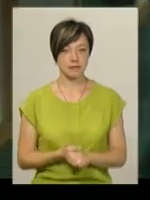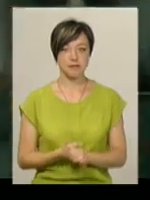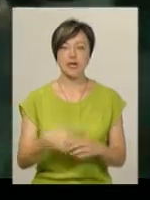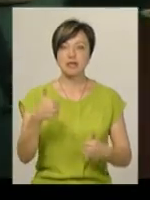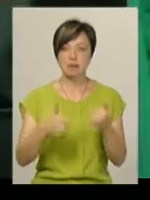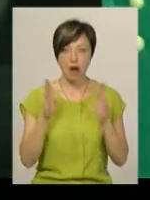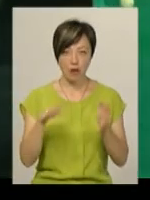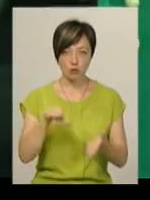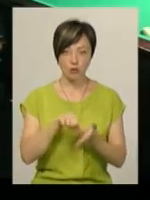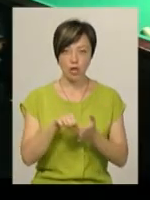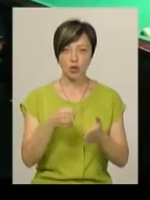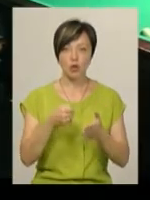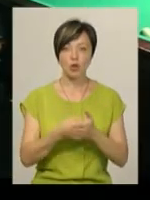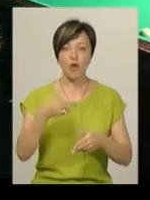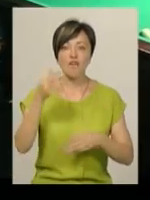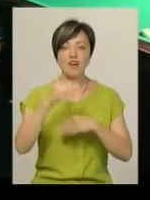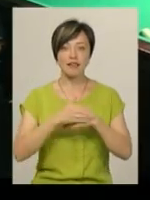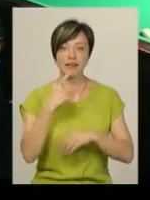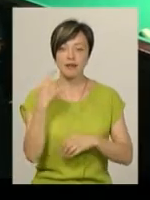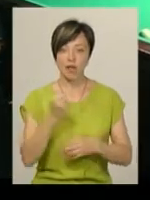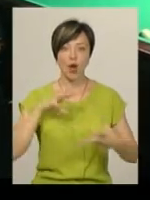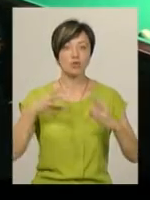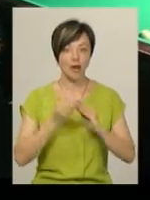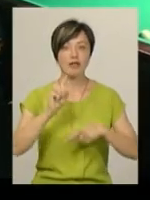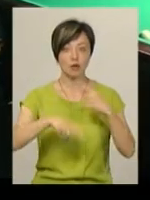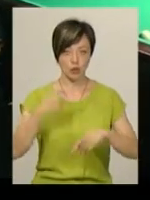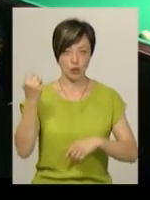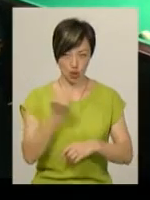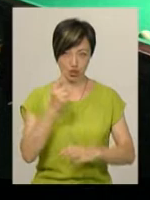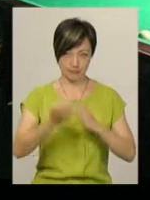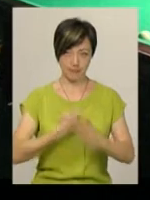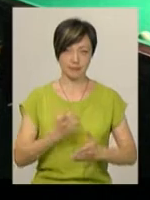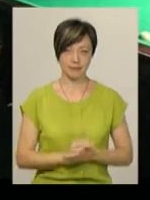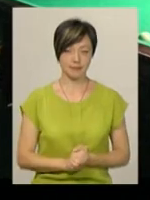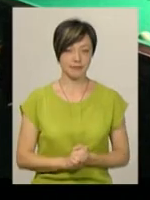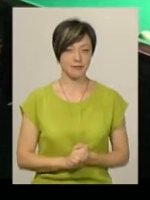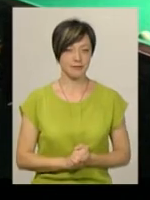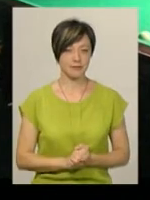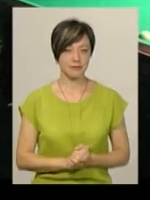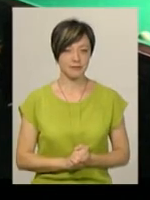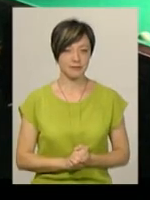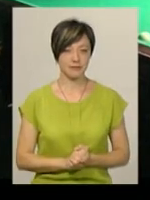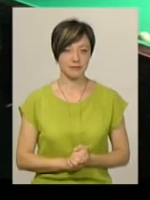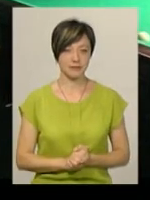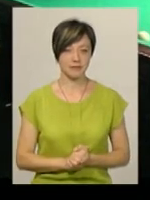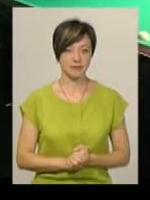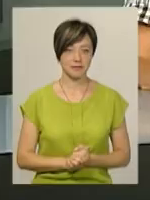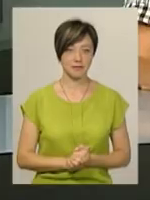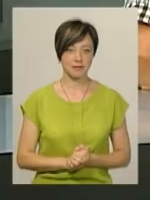Змагатимуться учасники до вечора неділі. Результати будуть відомі наступного тижня. Світлана Поробок, Юрій Чорний, новини Поділяцентр.